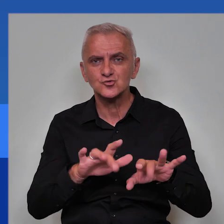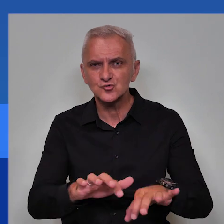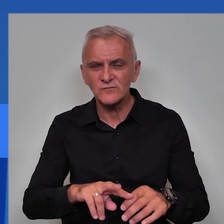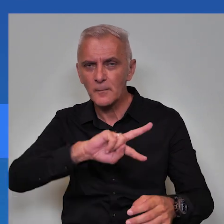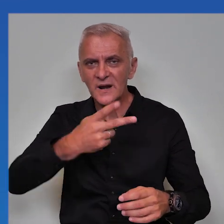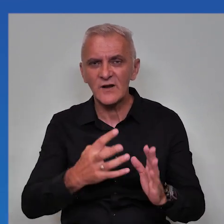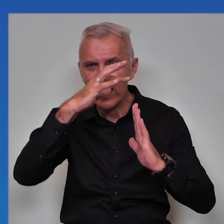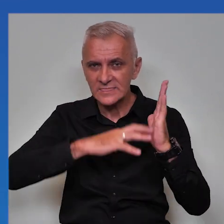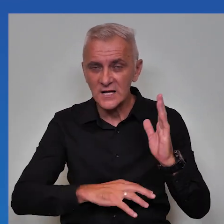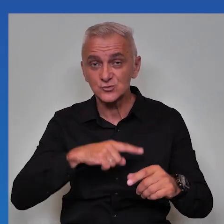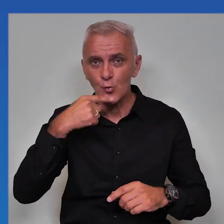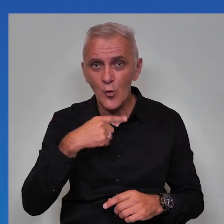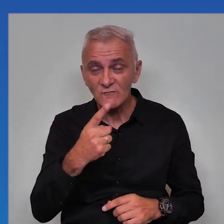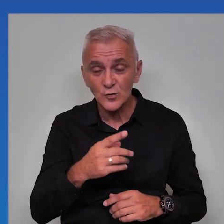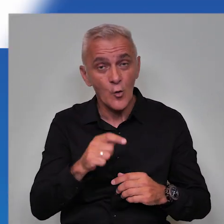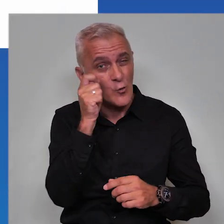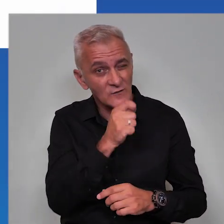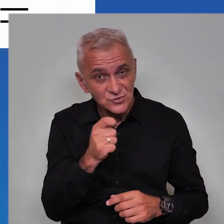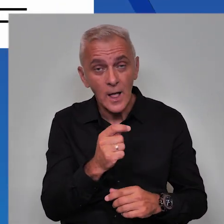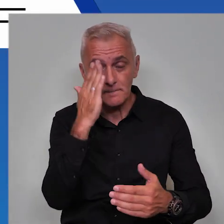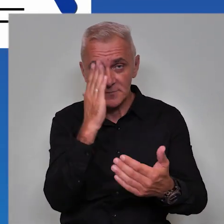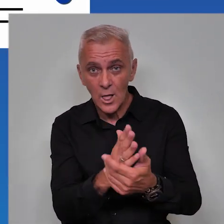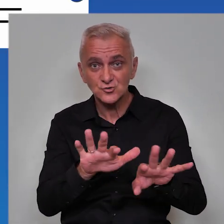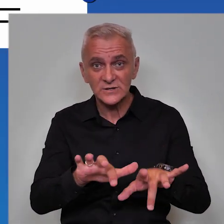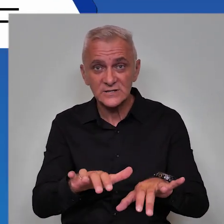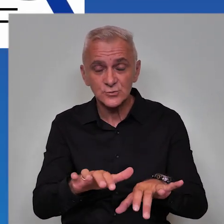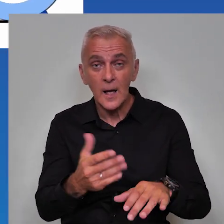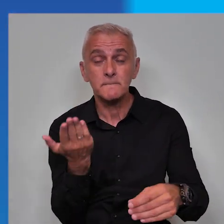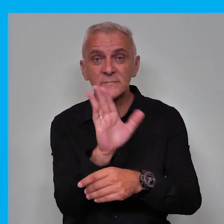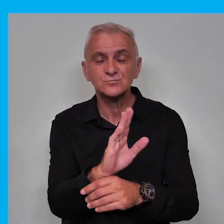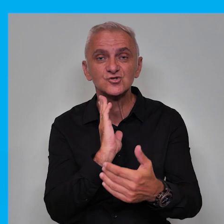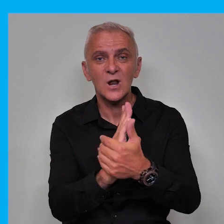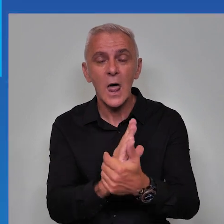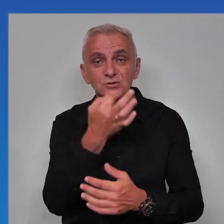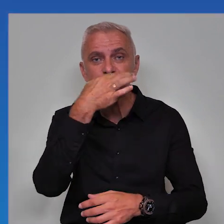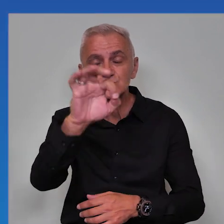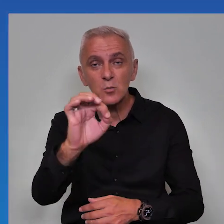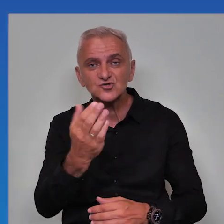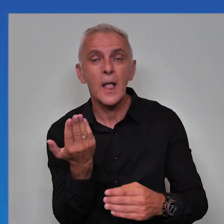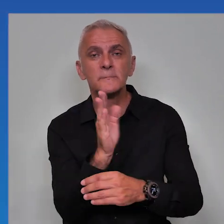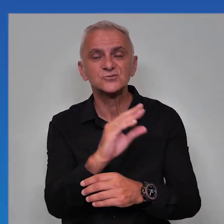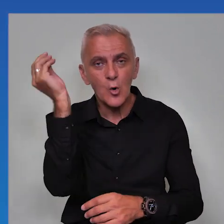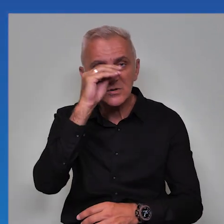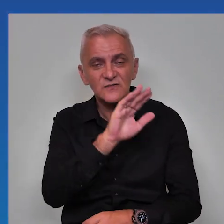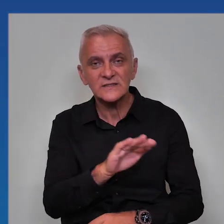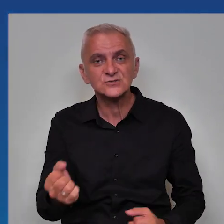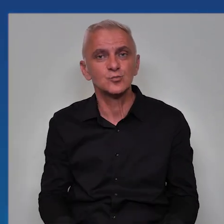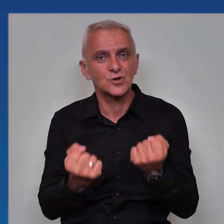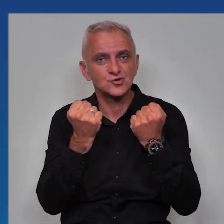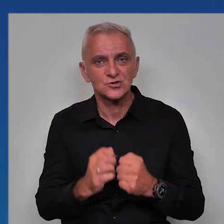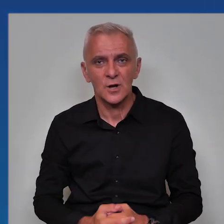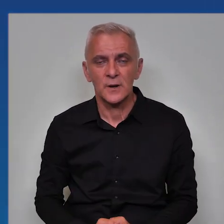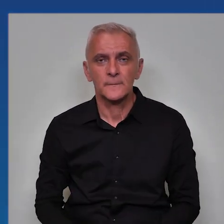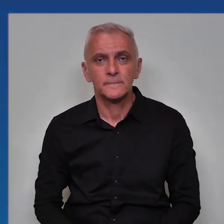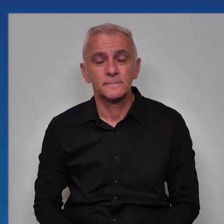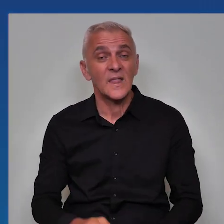poput softvera za pretvaranje teksta u govor, uvećala ili prilagođenih tastatura pristupačan su način za pobršanje pristupa obrazovanja za djecu s